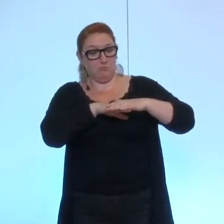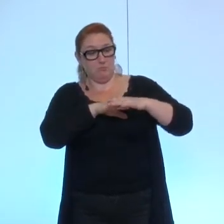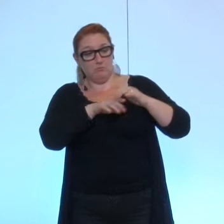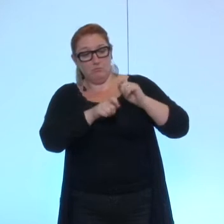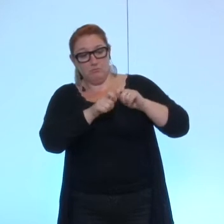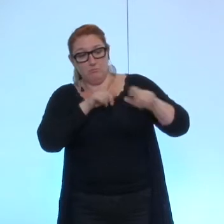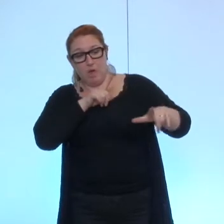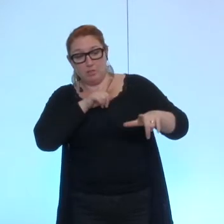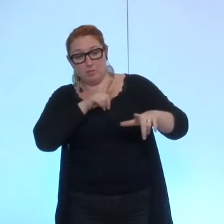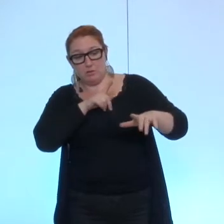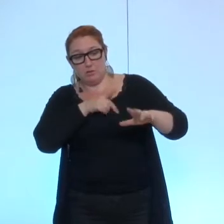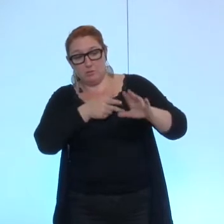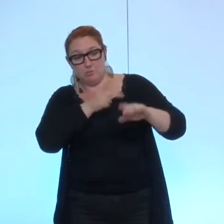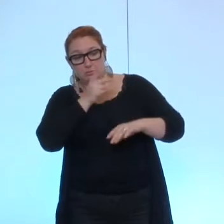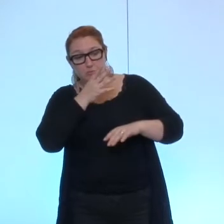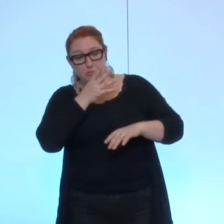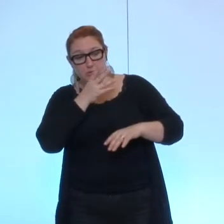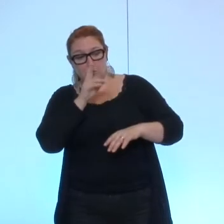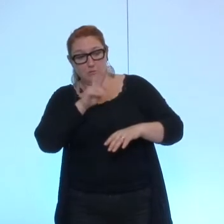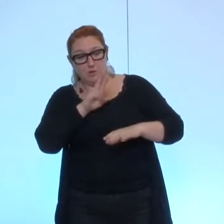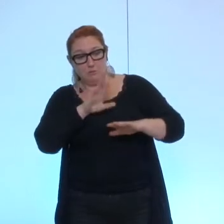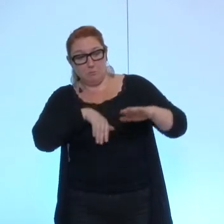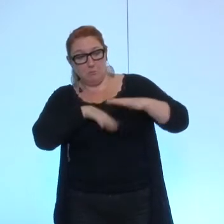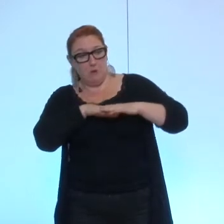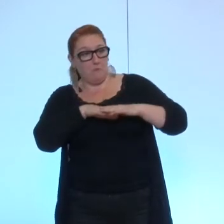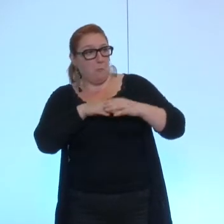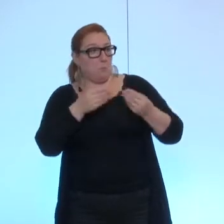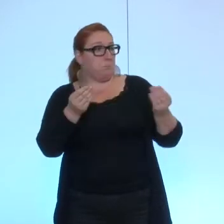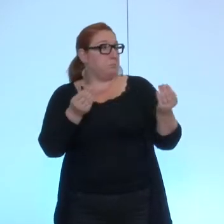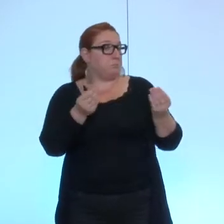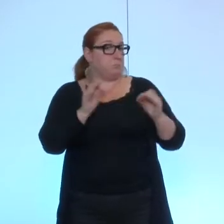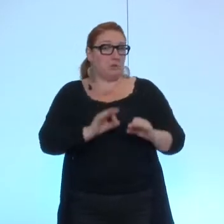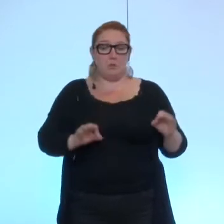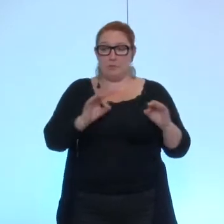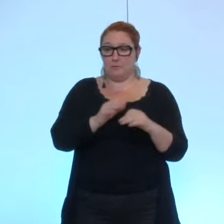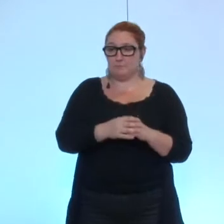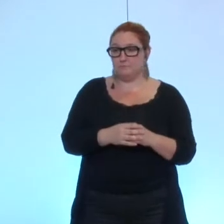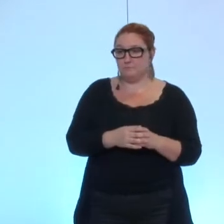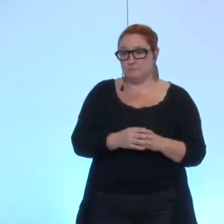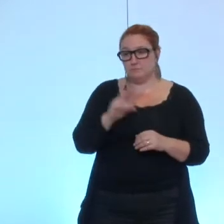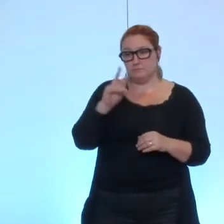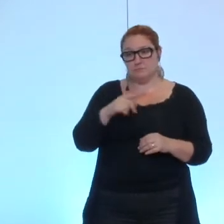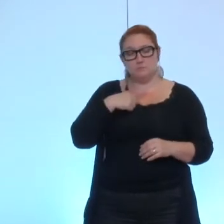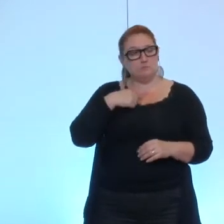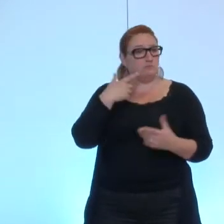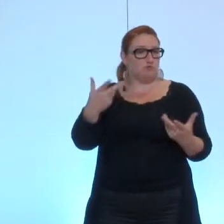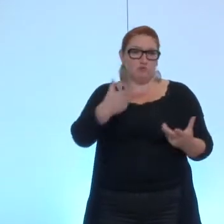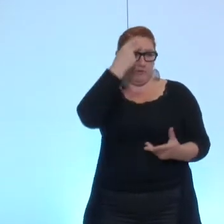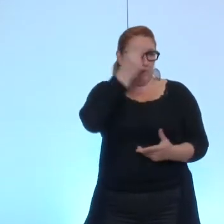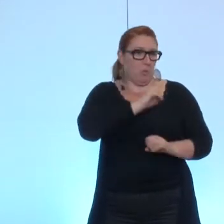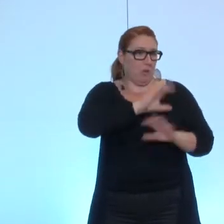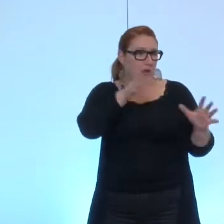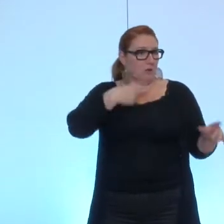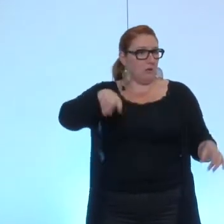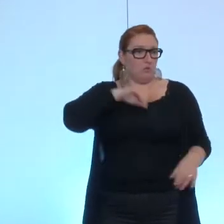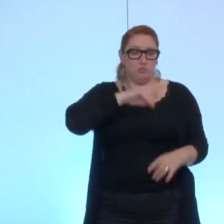Je ne l'ai pas trouvé, ce montant plafond. Vous l'aurez compris, nous sommes, mais alors sur le principe, totalement opposés